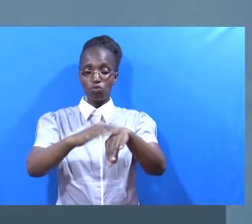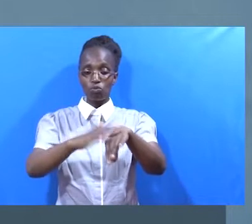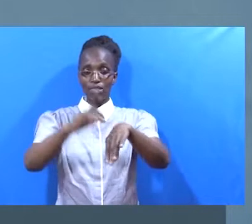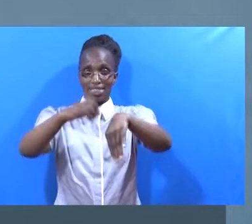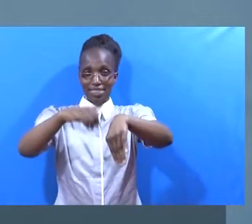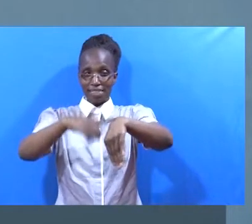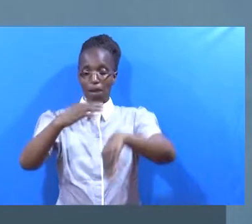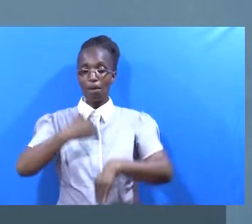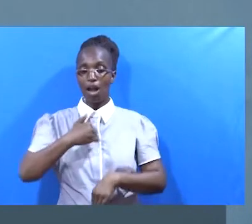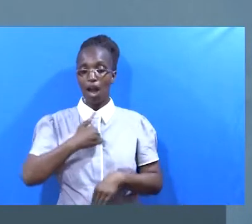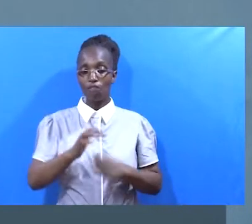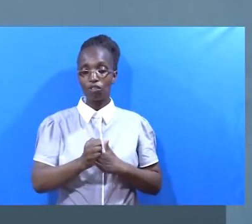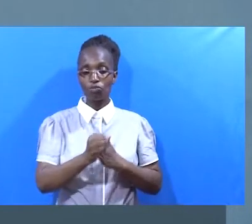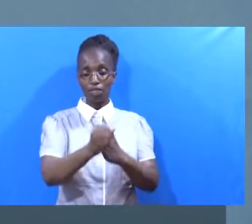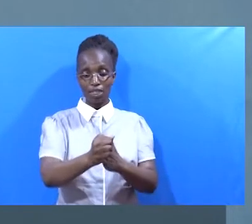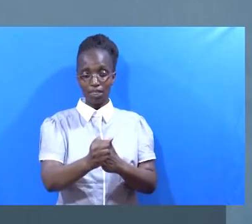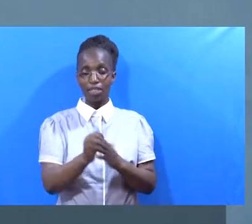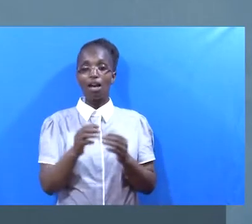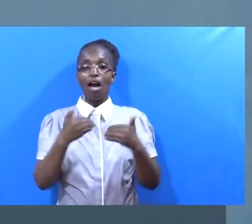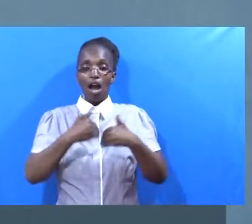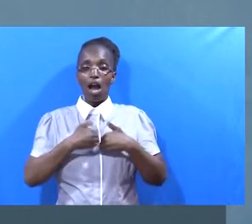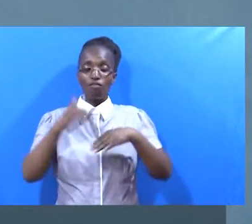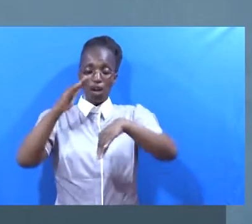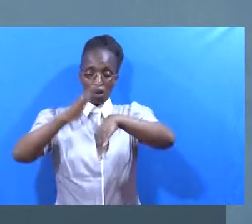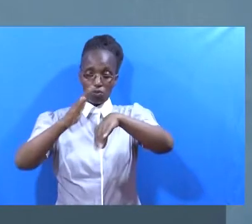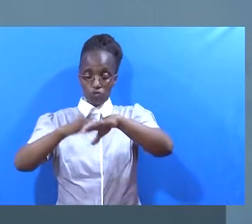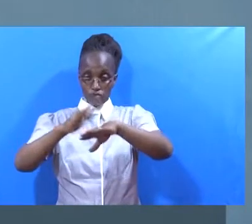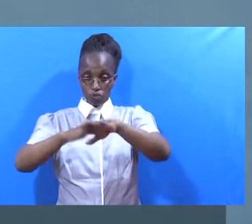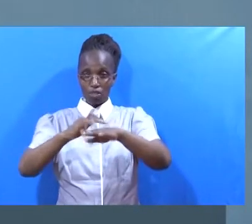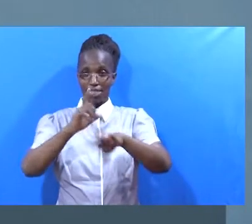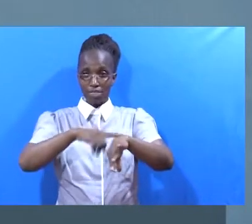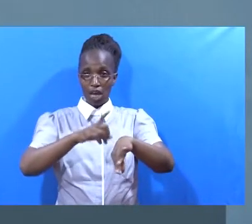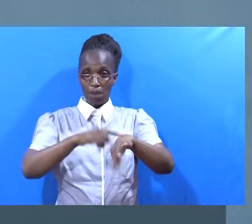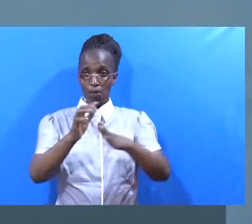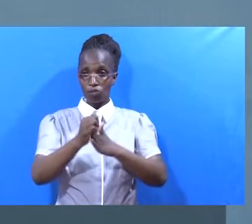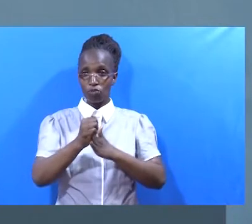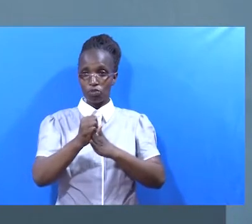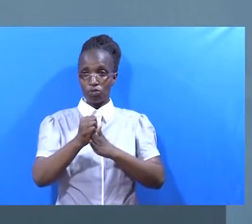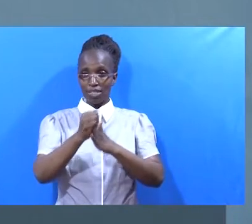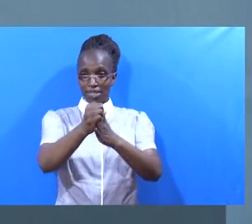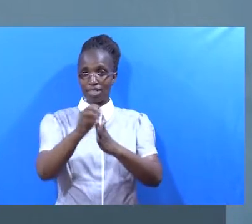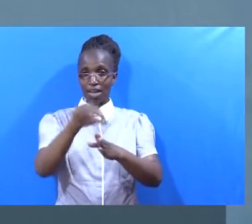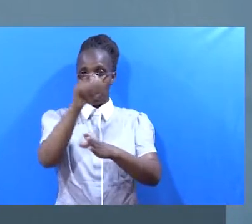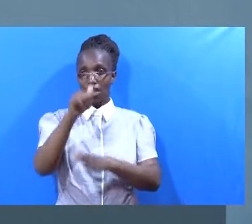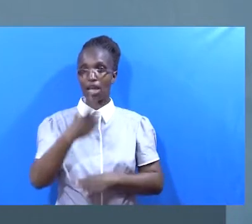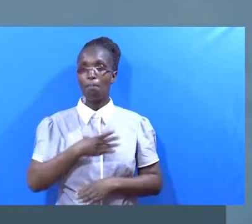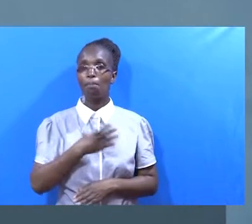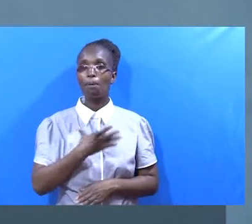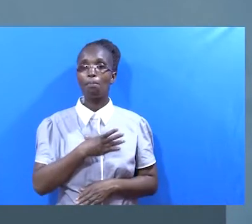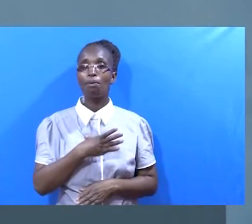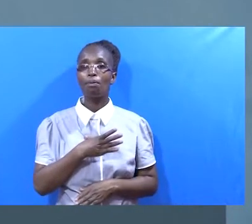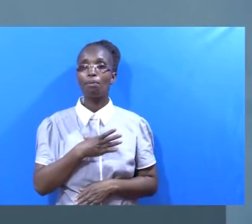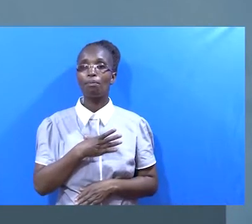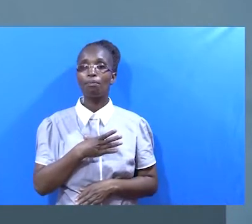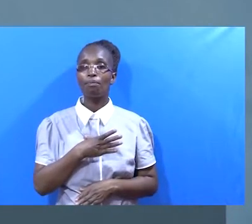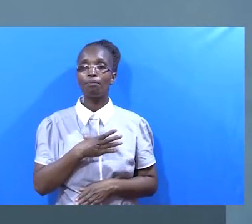mwema wa kutumika Ili weze kutoshia ule ufalume wa minguni Ukona wakati mwema Wakua tumikia wengine Kwa jambo lolote